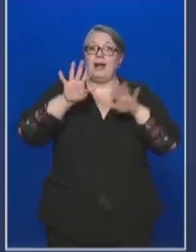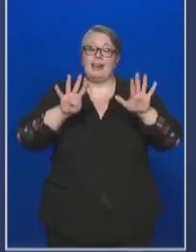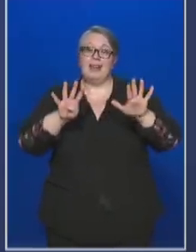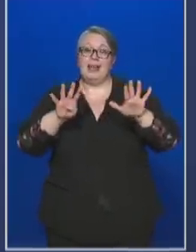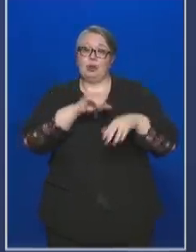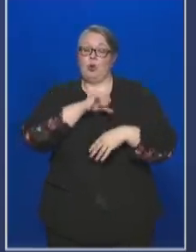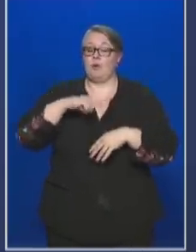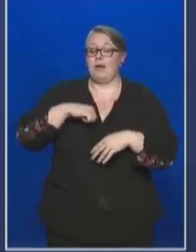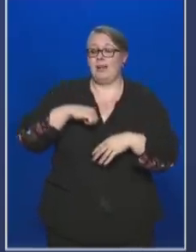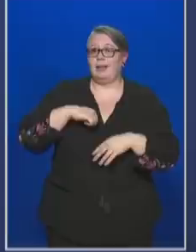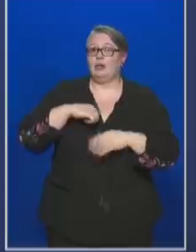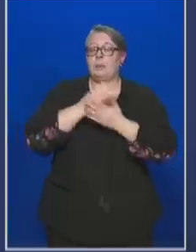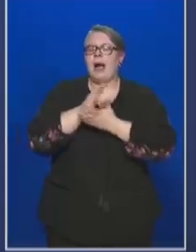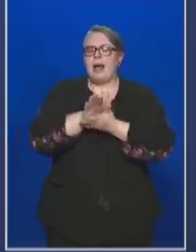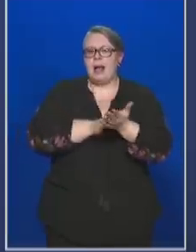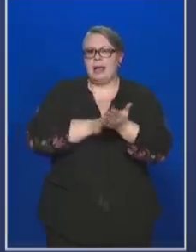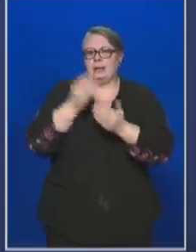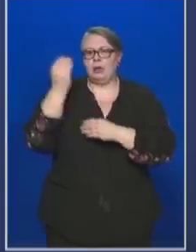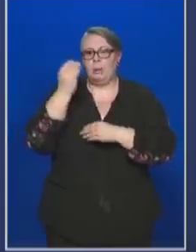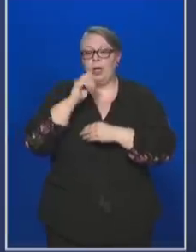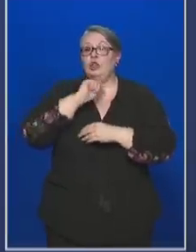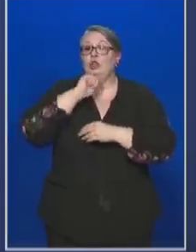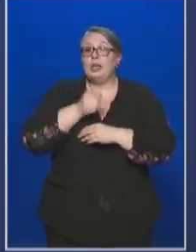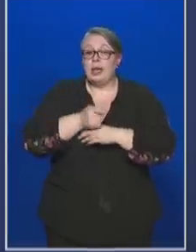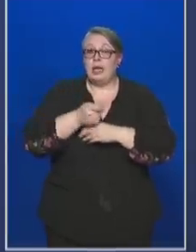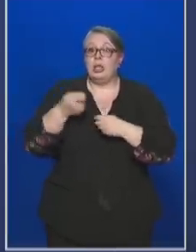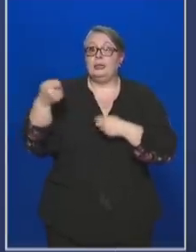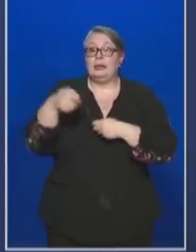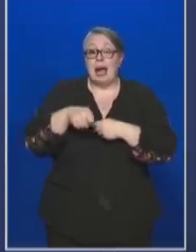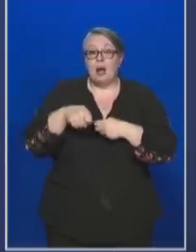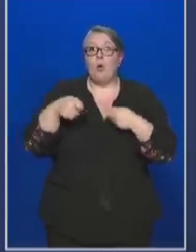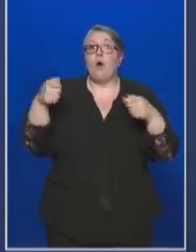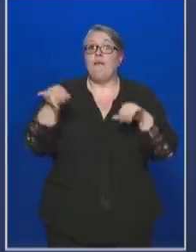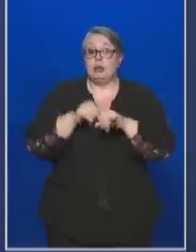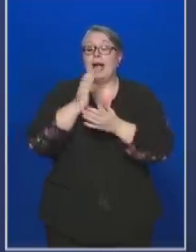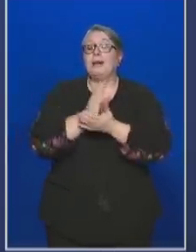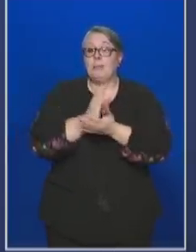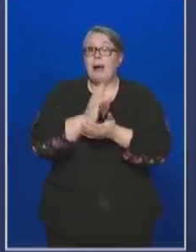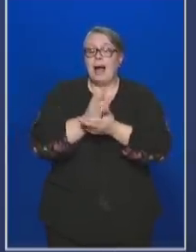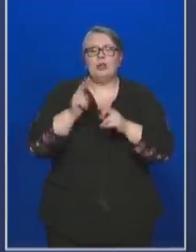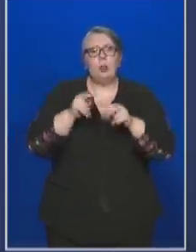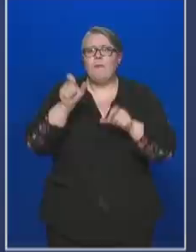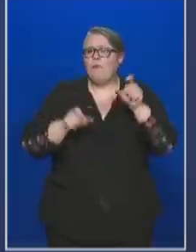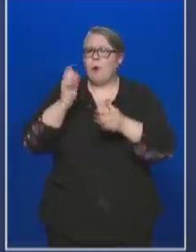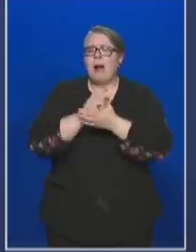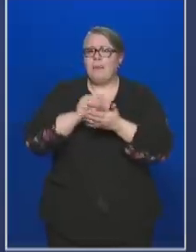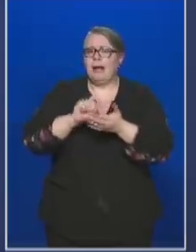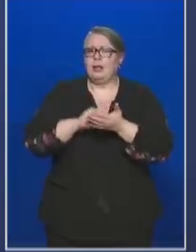önkéntes. Sikeres záróvizsgát is írtak már többen,